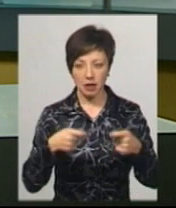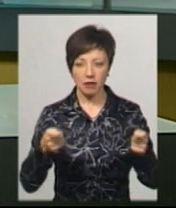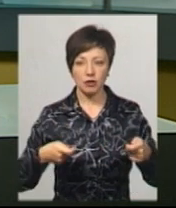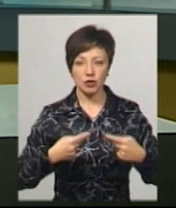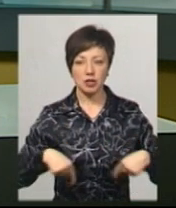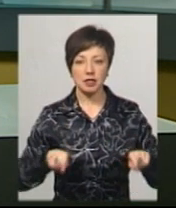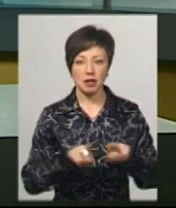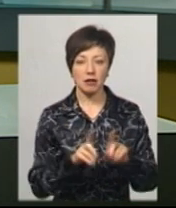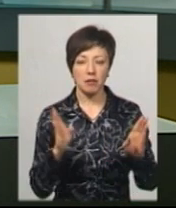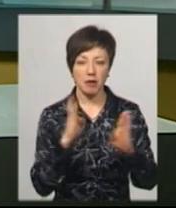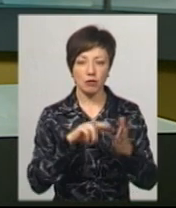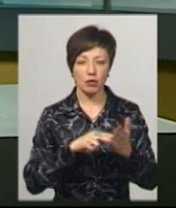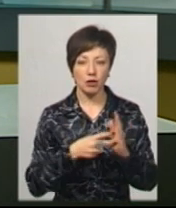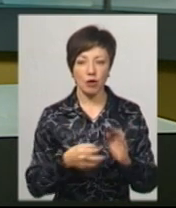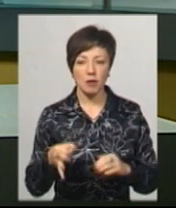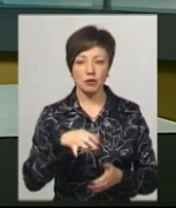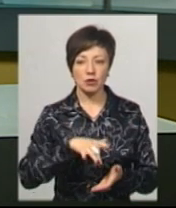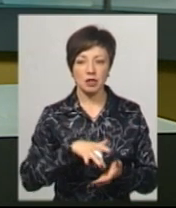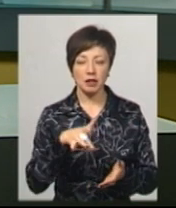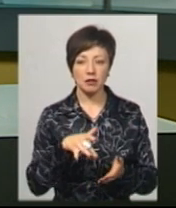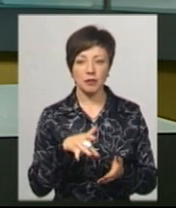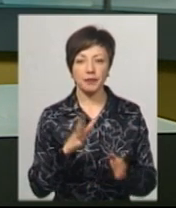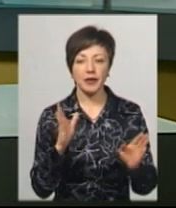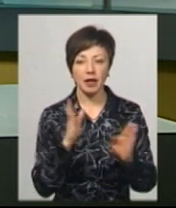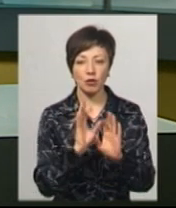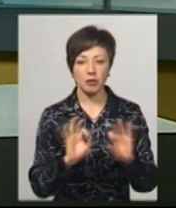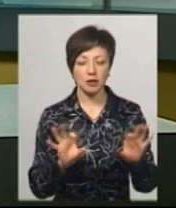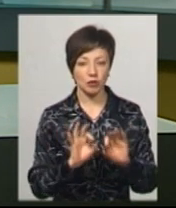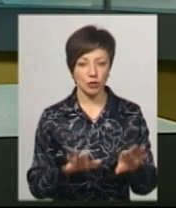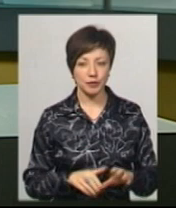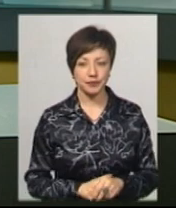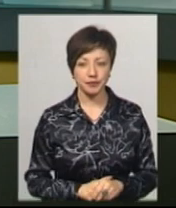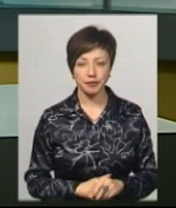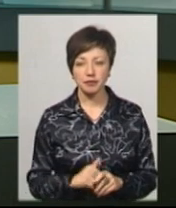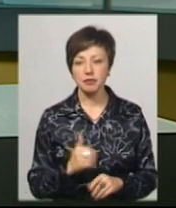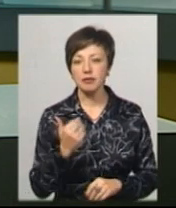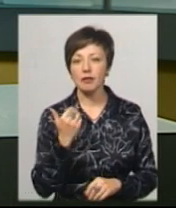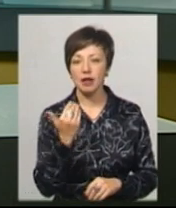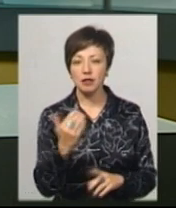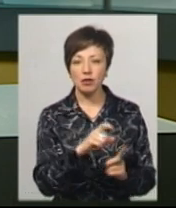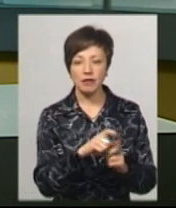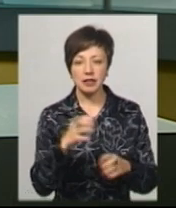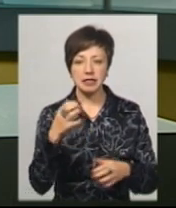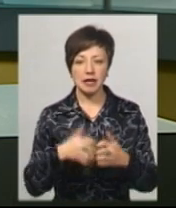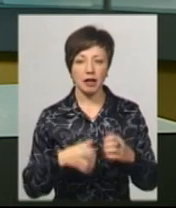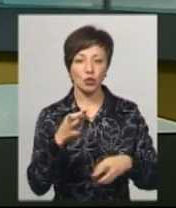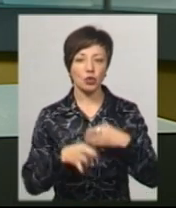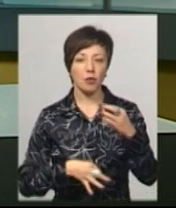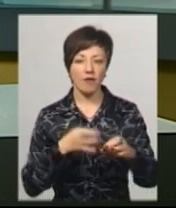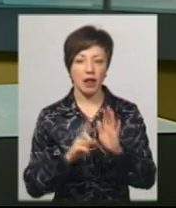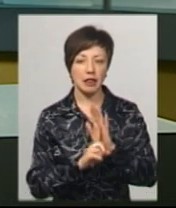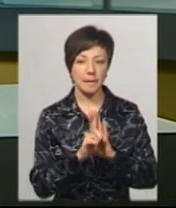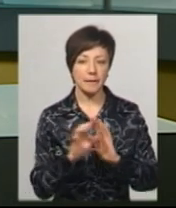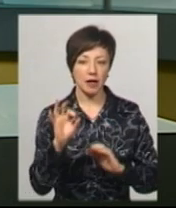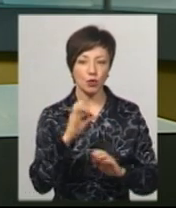сектором метеопрогнозів Хмельницького обласного центру з гідрометеорології Ілюся Ковалишина. За її словами, середньодобова температура складає плюс